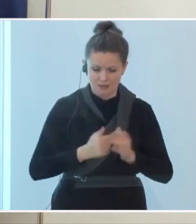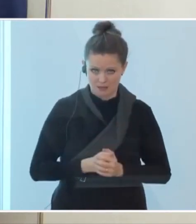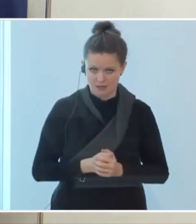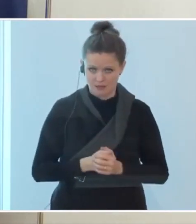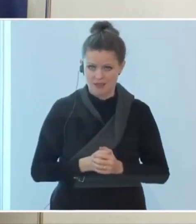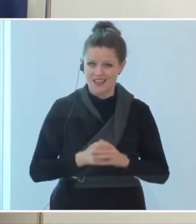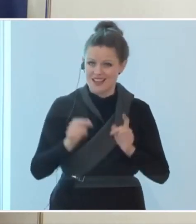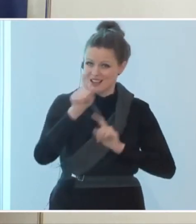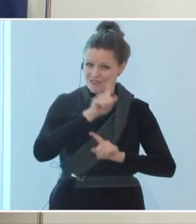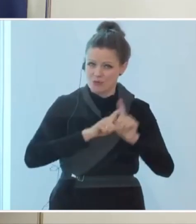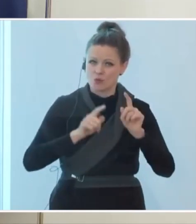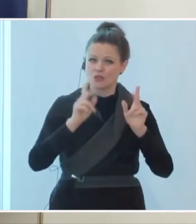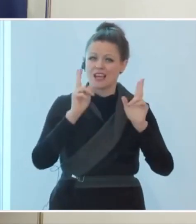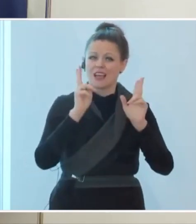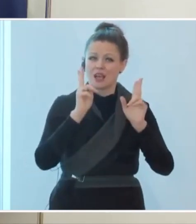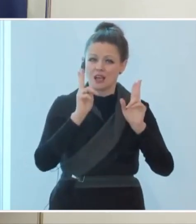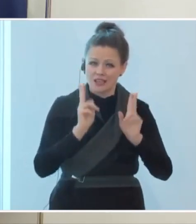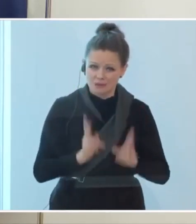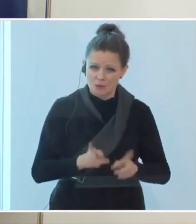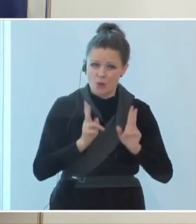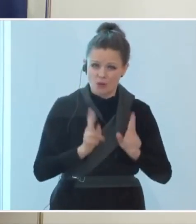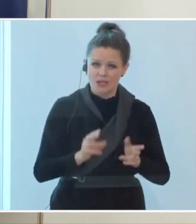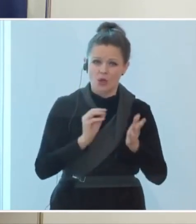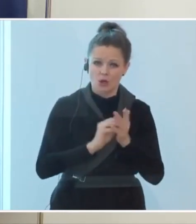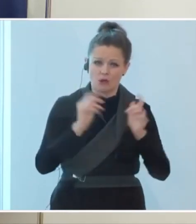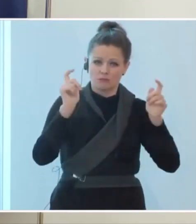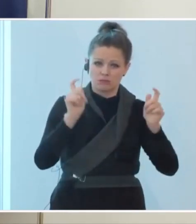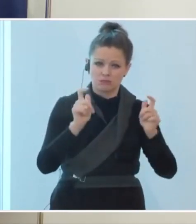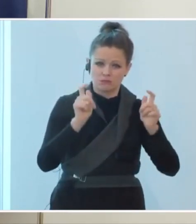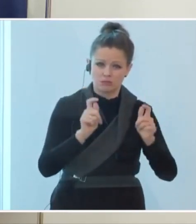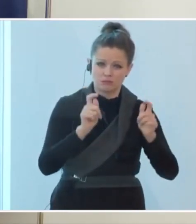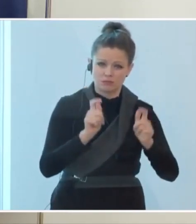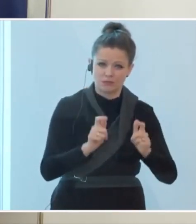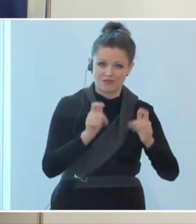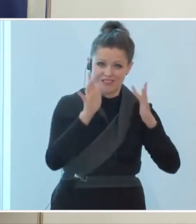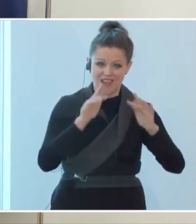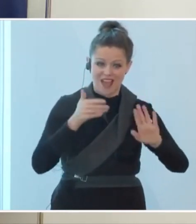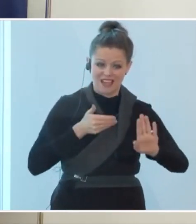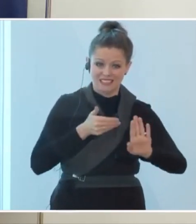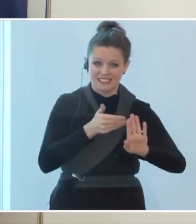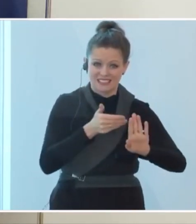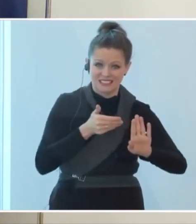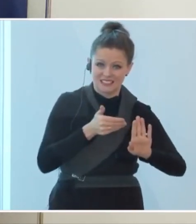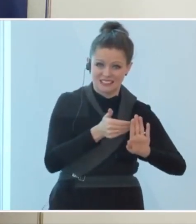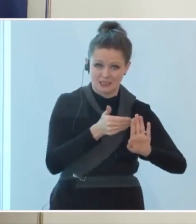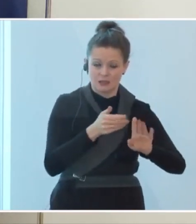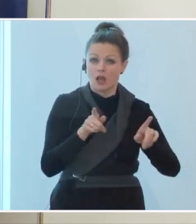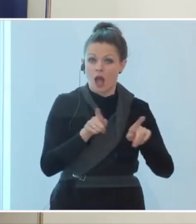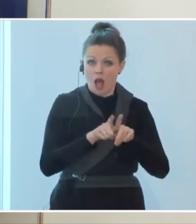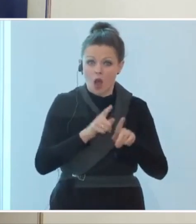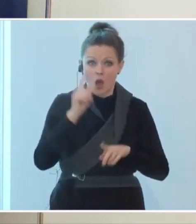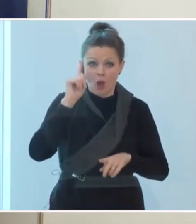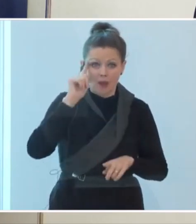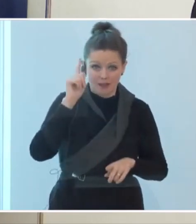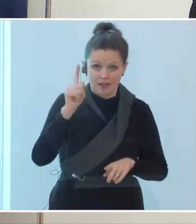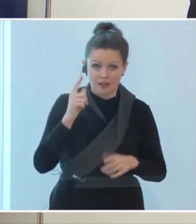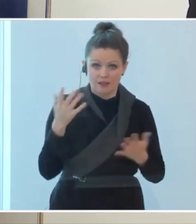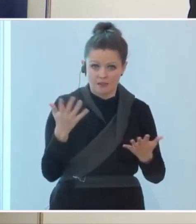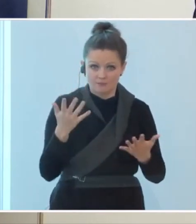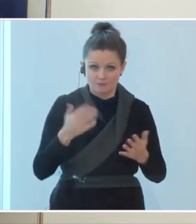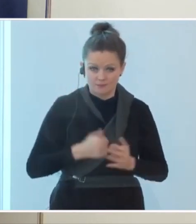dass wir hier weiter noch hinunterkommen bis kurz vor Weihnachten. Es ist auch damit zu rechnen, dass